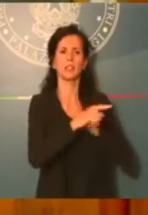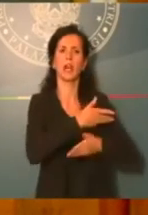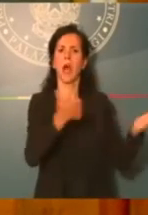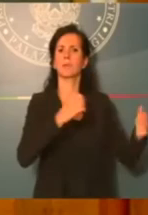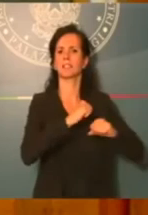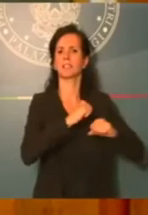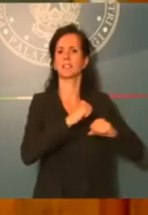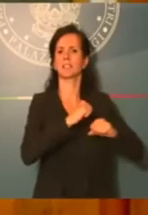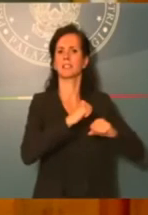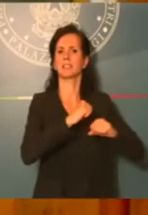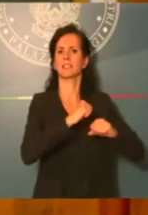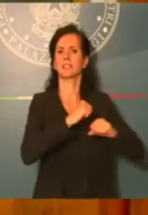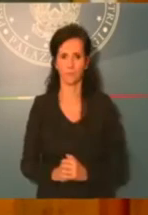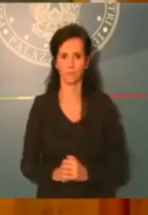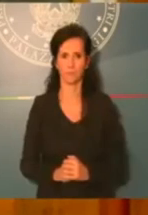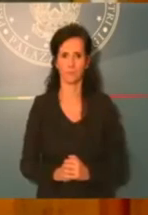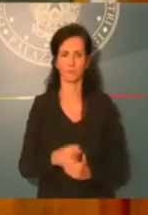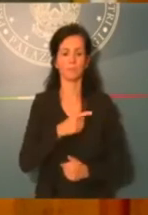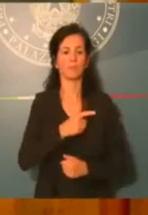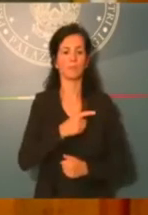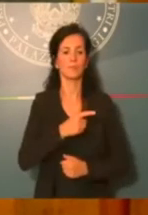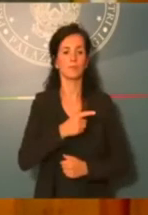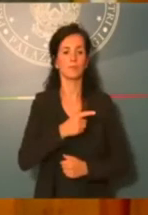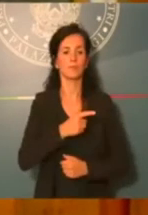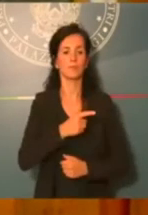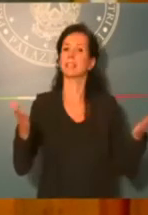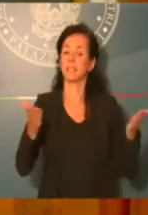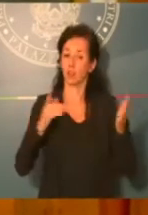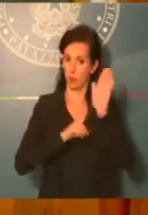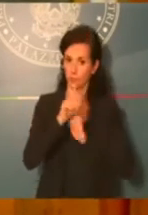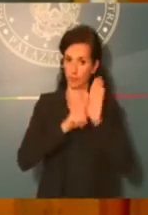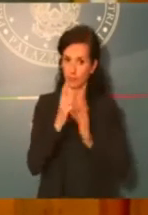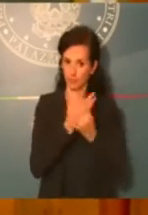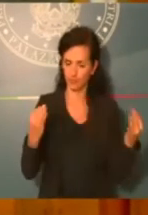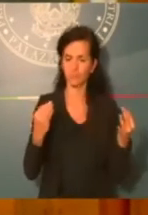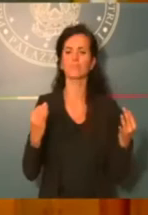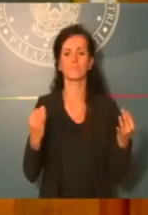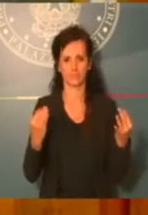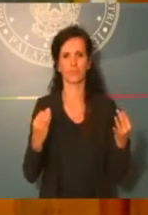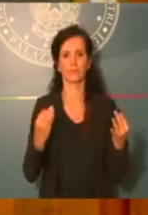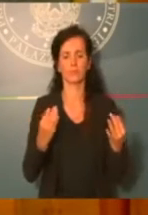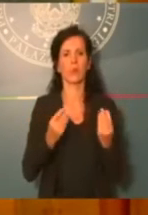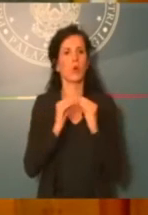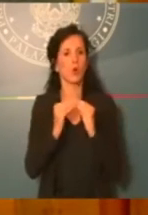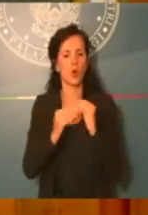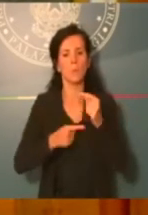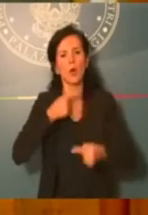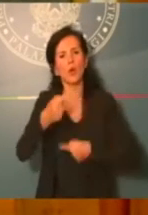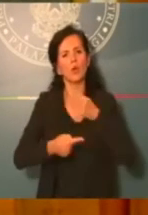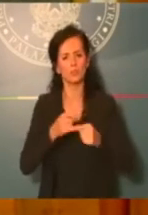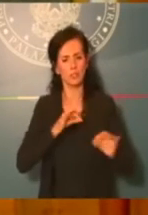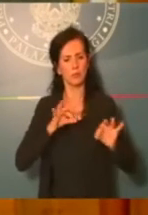nostra pubblica amministrazione più efficiente, continuiamo la strategia che riguarda le infrastrutture cloud, le